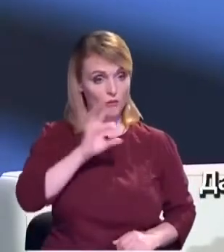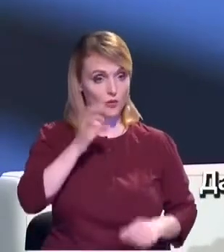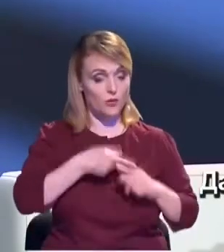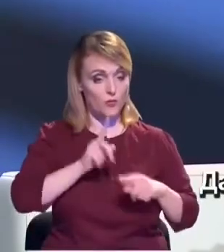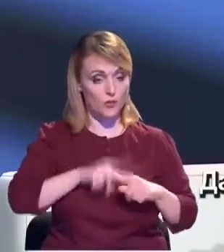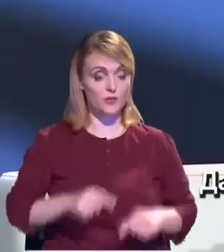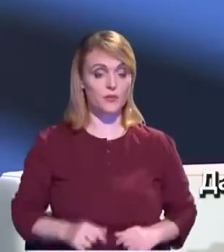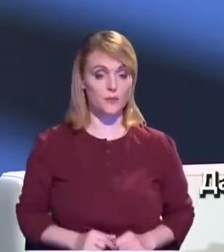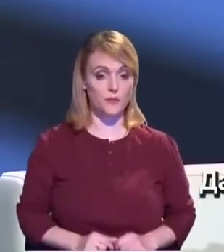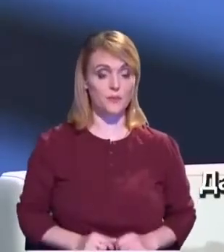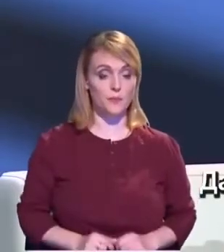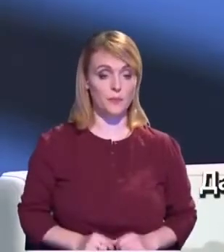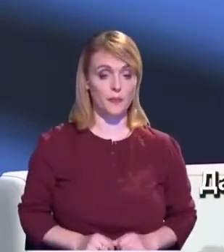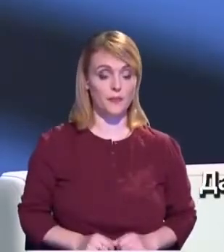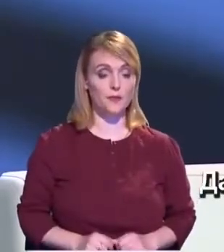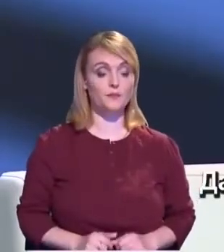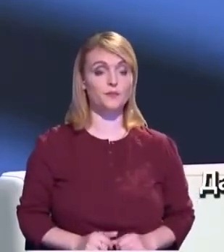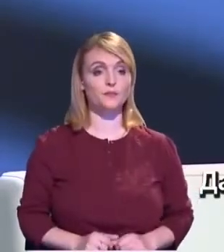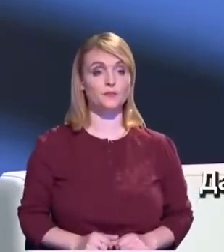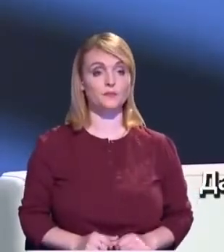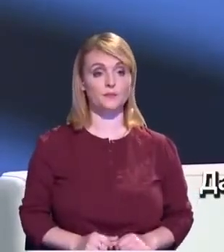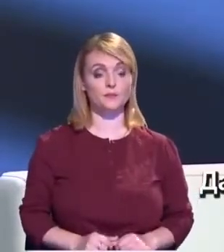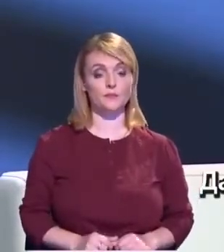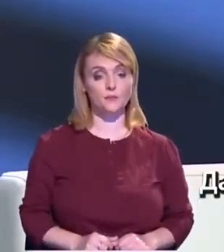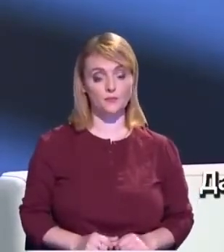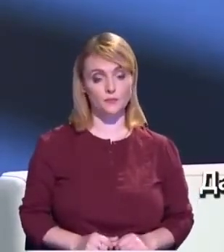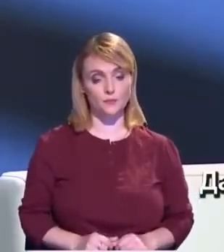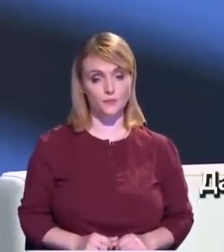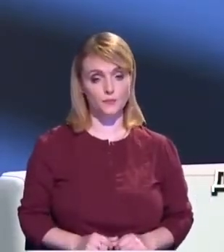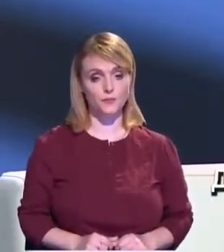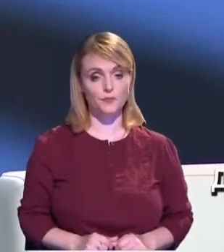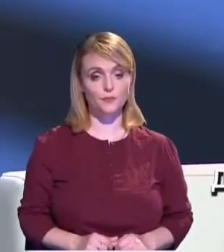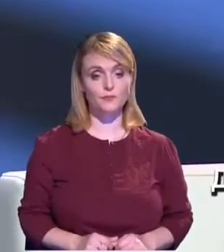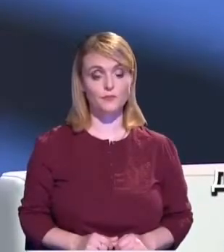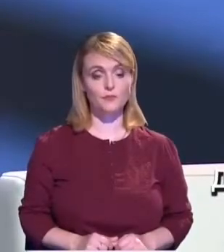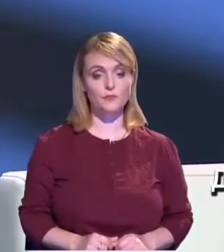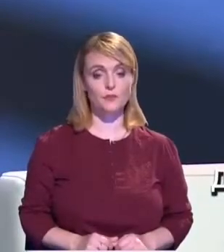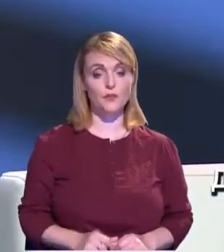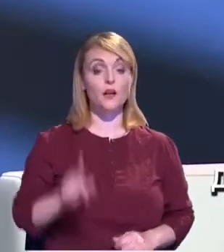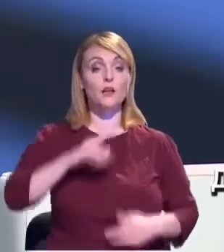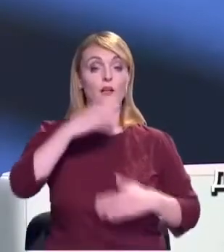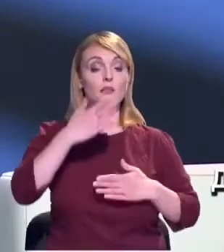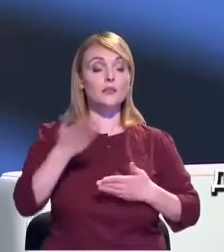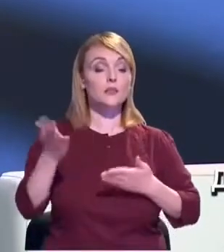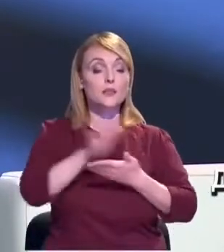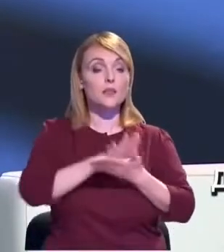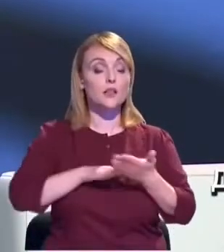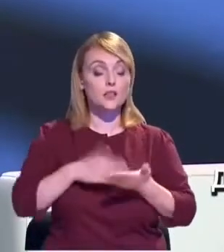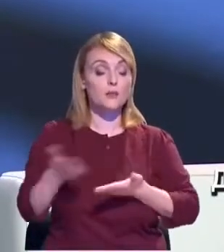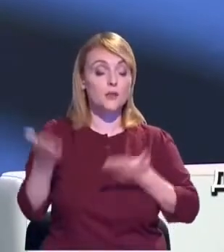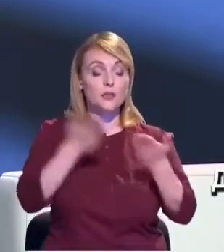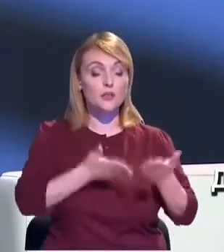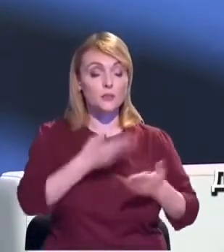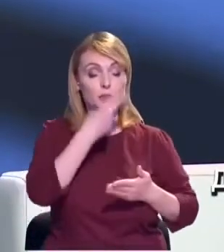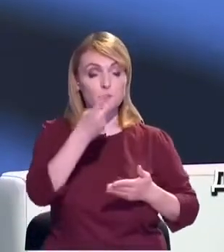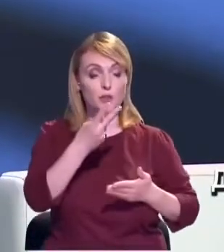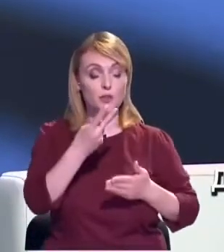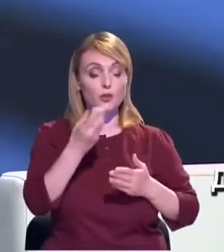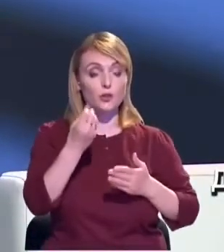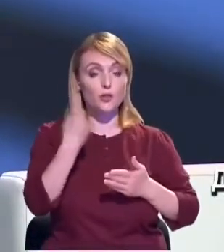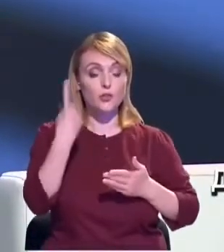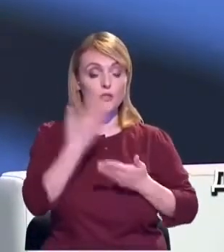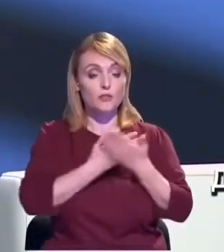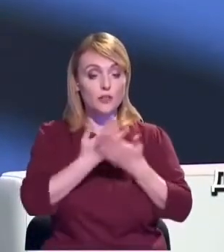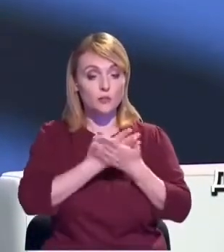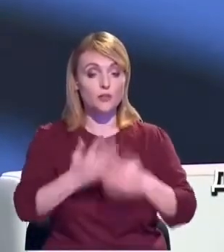nemijducit și construcția unei stații de epurare a apelor uzate. În cele ce urmează vă invităm să urmăriți un reportaj care ne